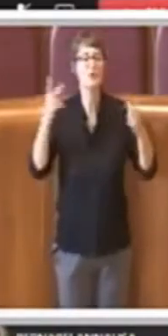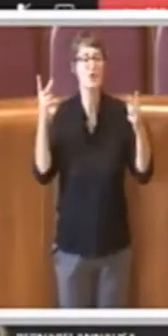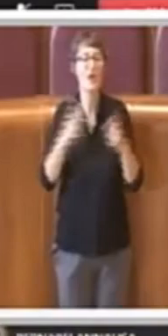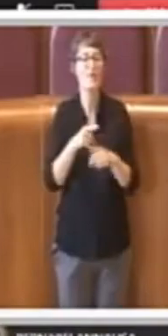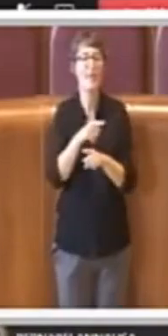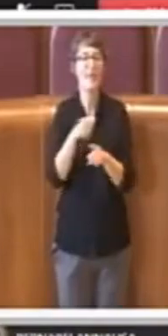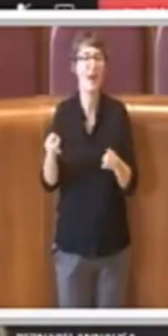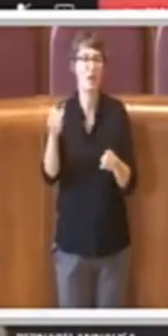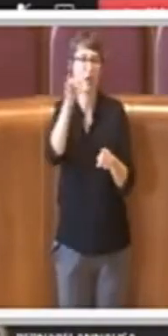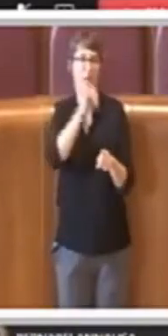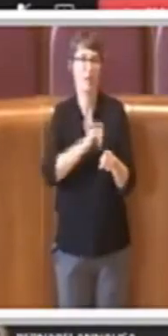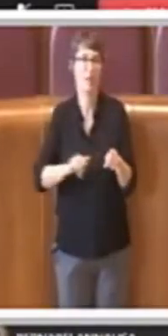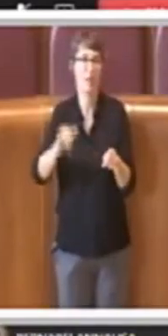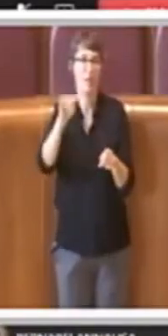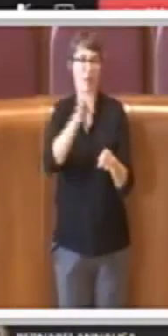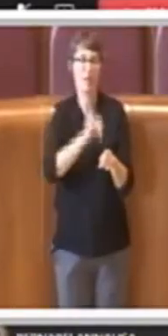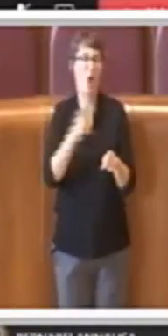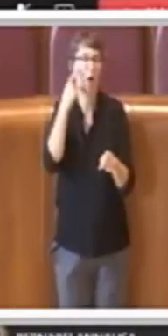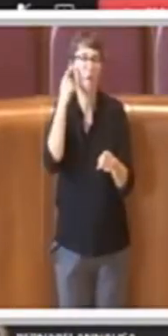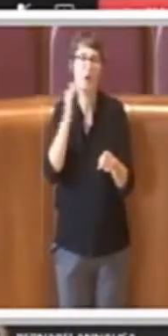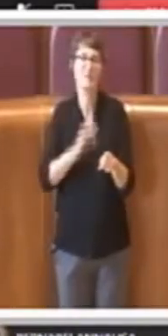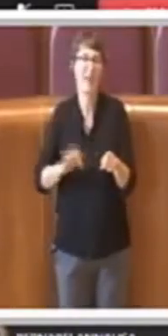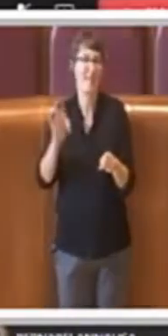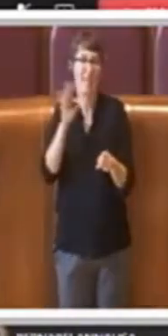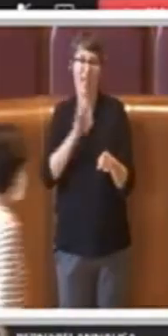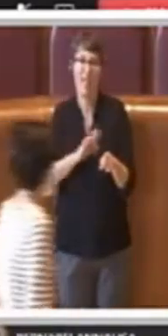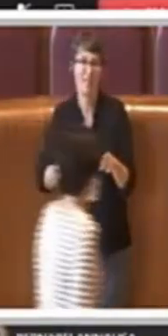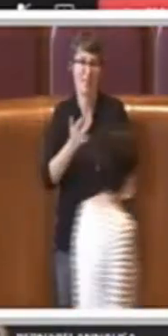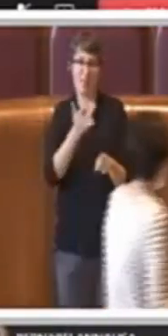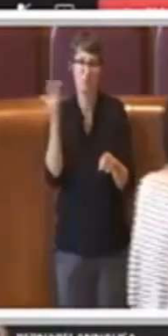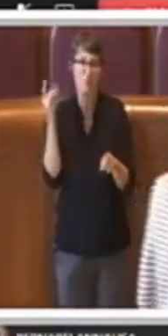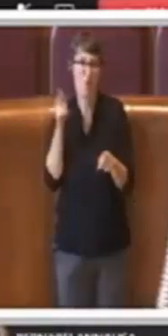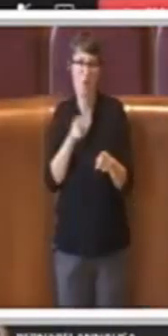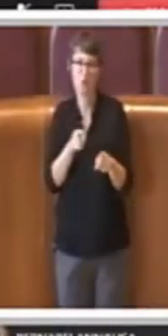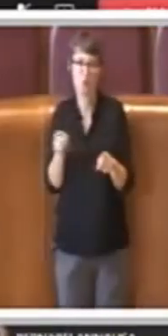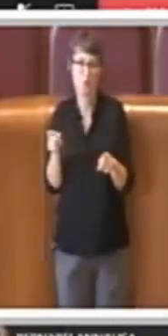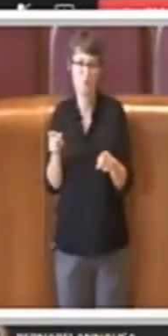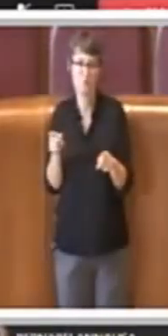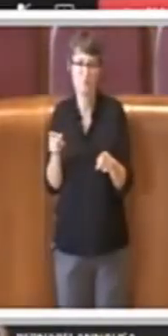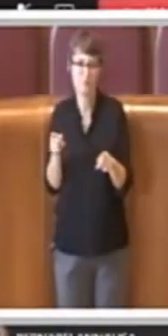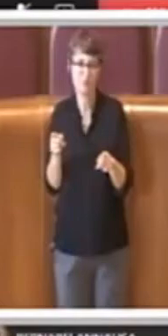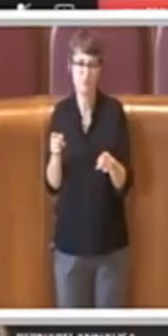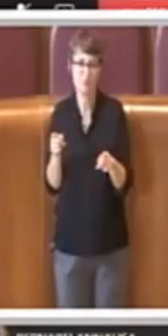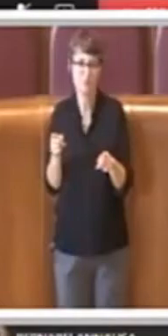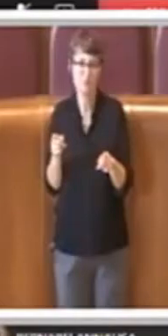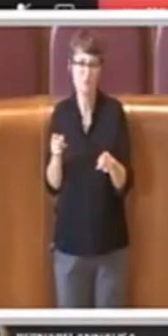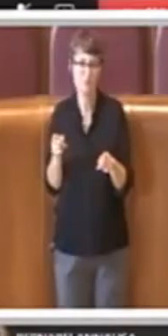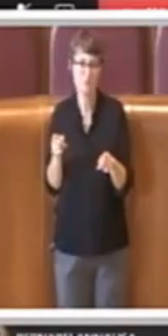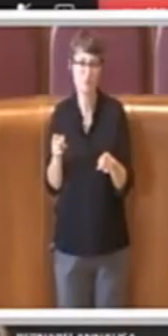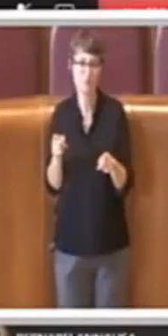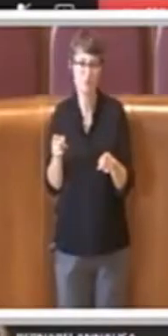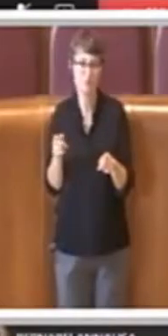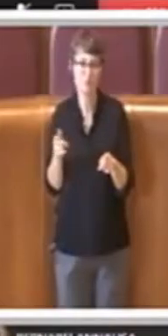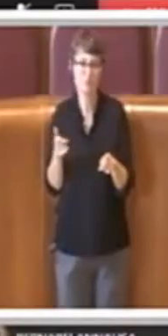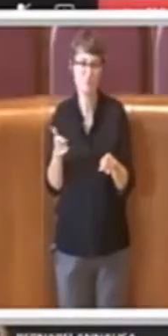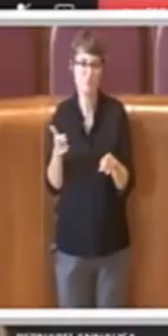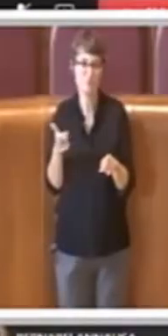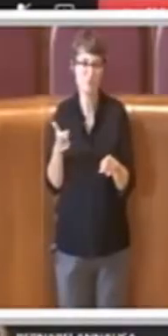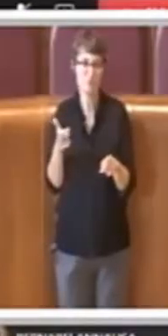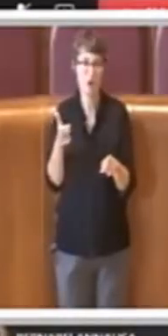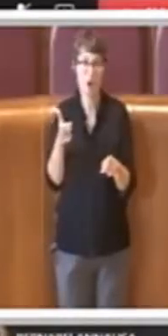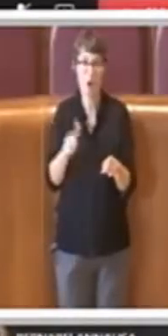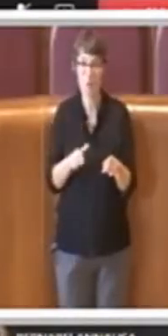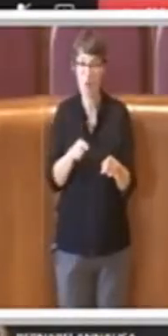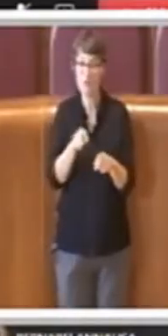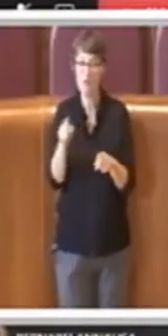polso della vita dei cittadini, perché sono sempre di meno i nuclei familiari che possano